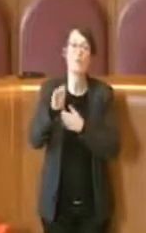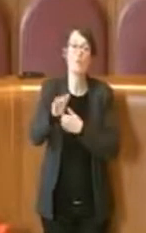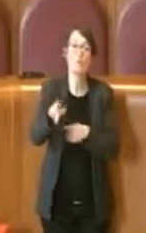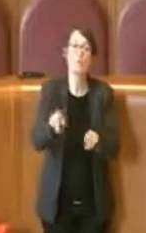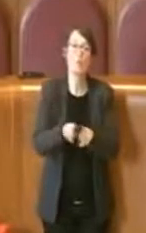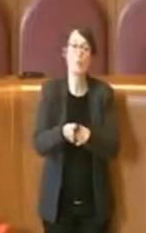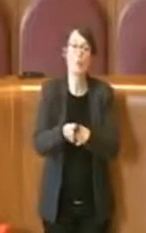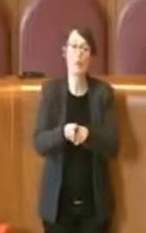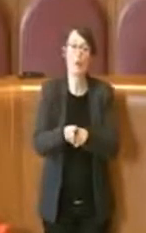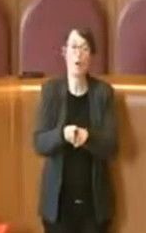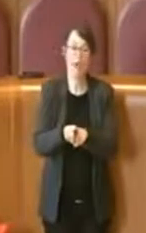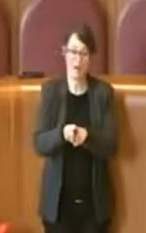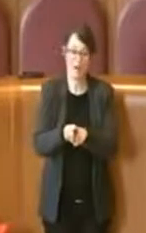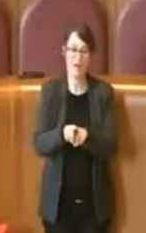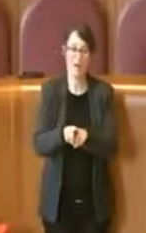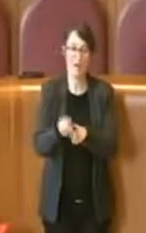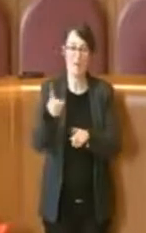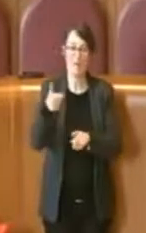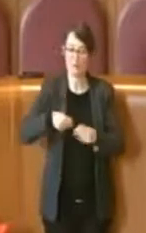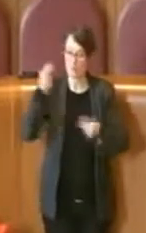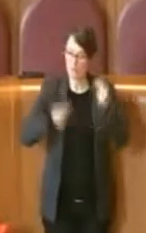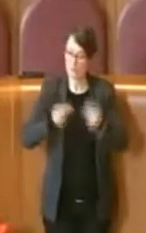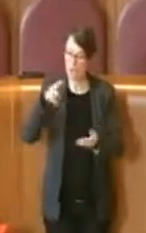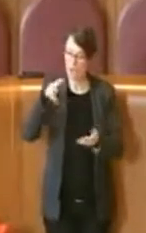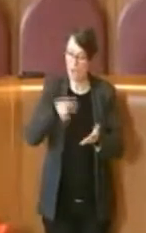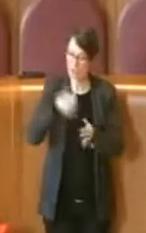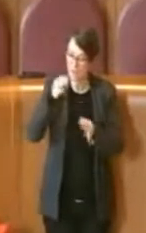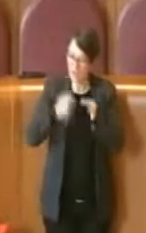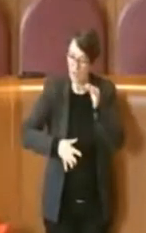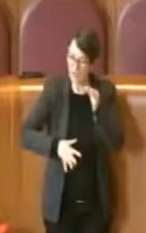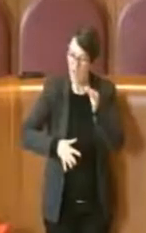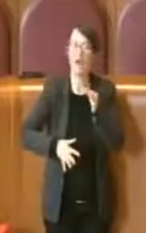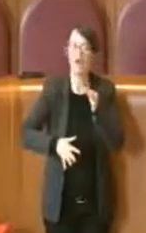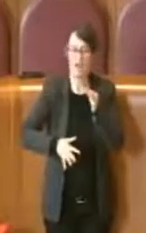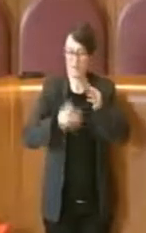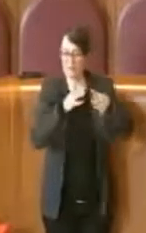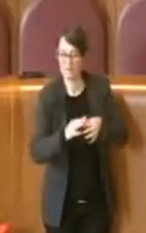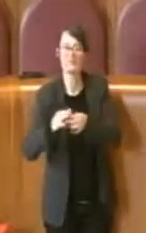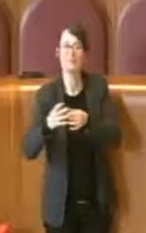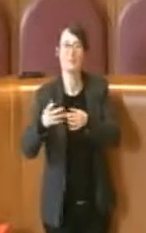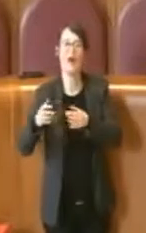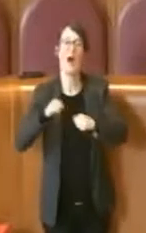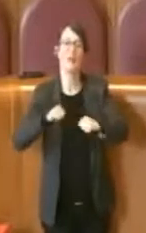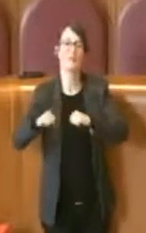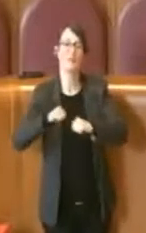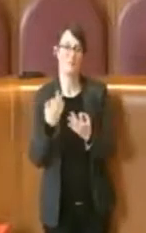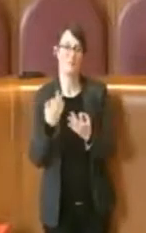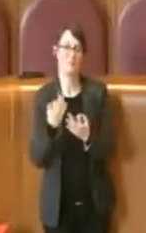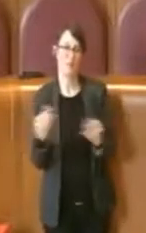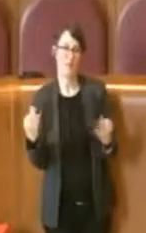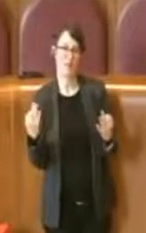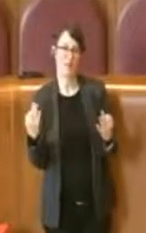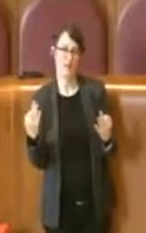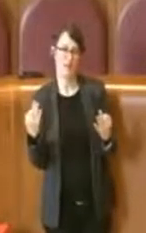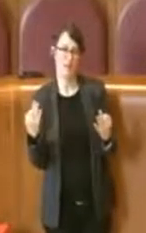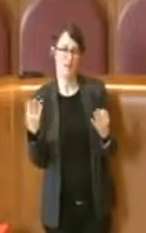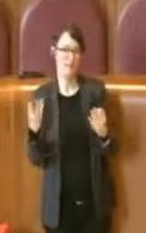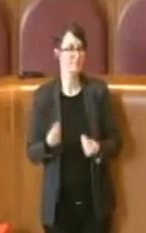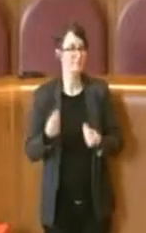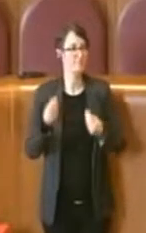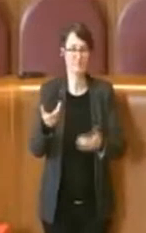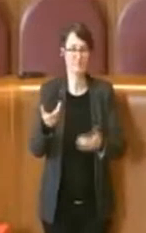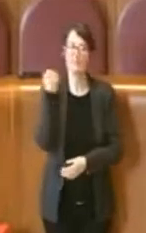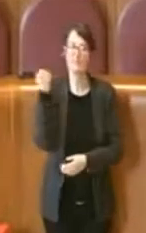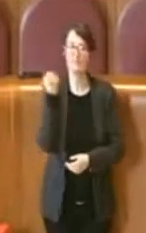'approvazione dei bilanci per tempo, nasce poi la buona amministrazione. Si portano opere per i cittadini, si danno